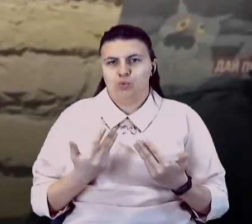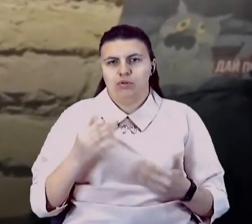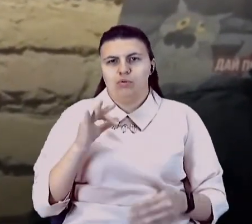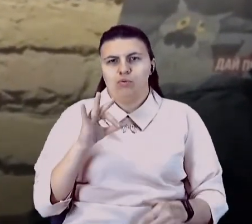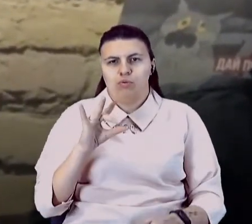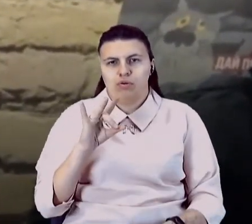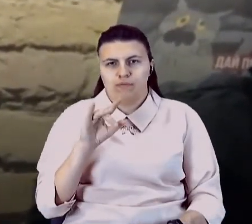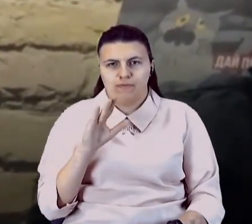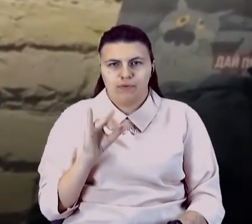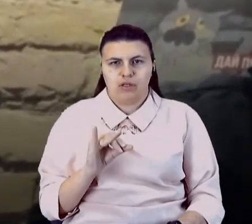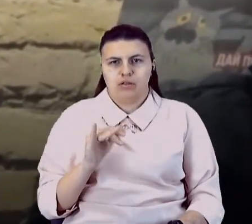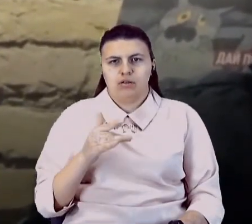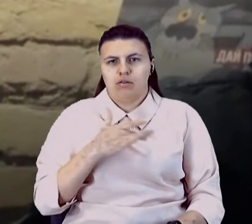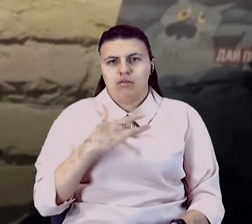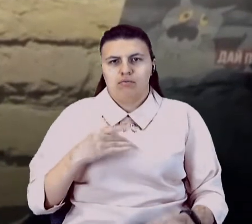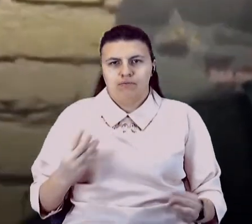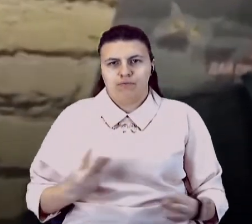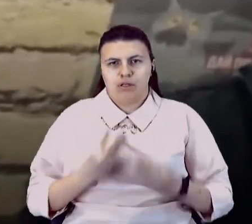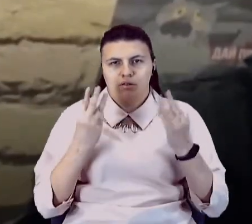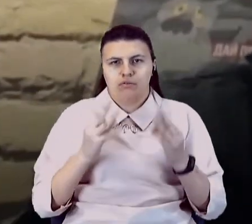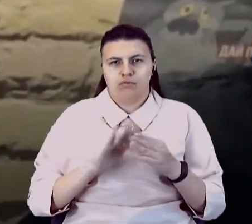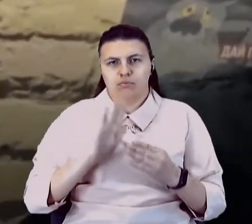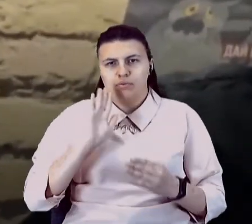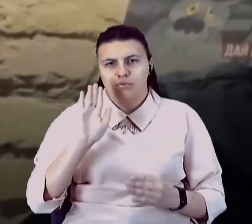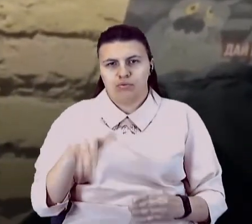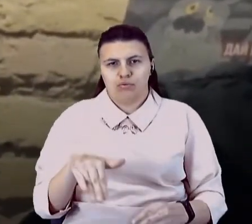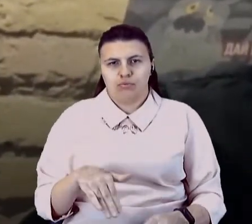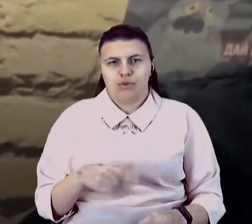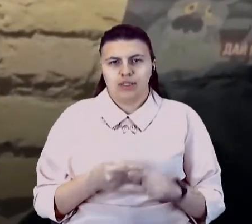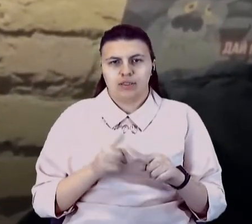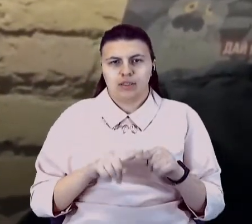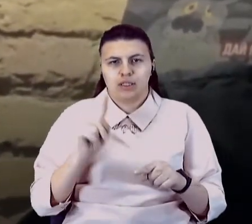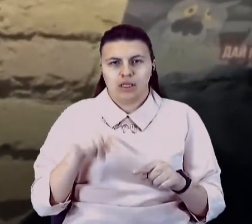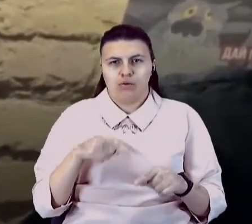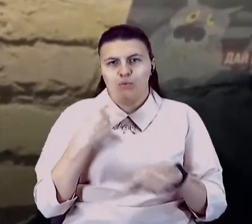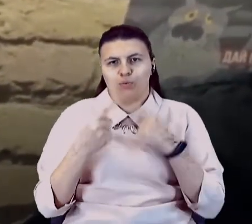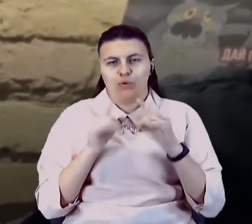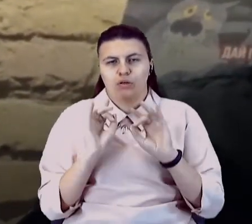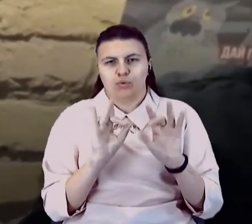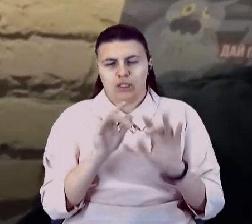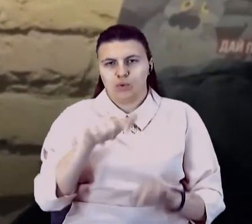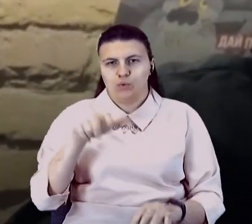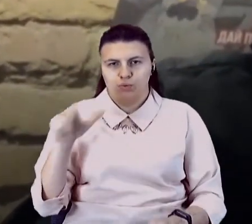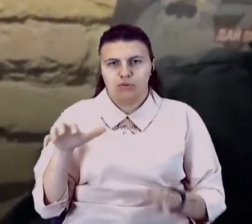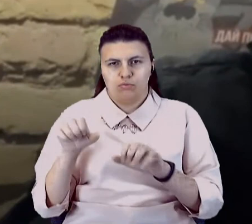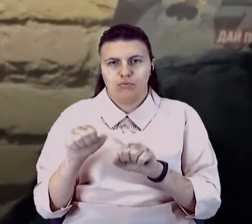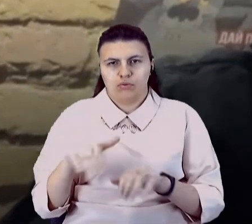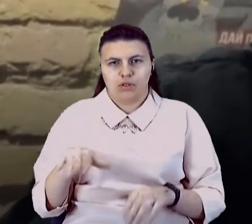їх відправляють додому. Це знову ж таке свідчення від людей з окупованих територій. Без тесів.